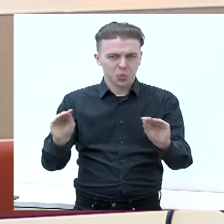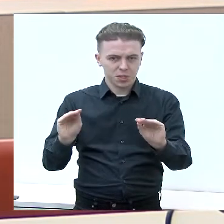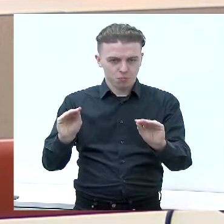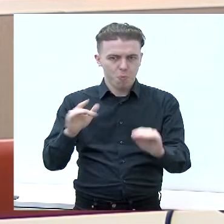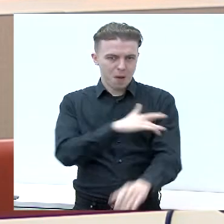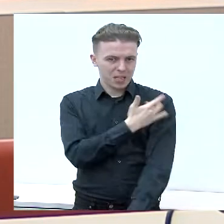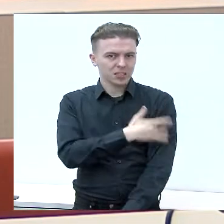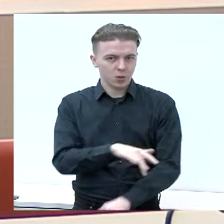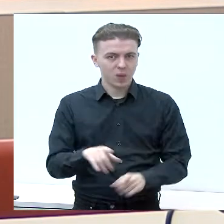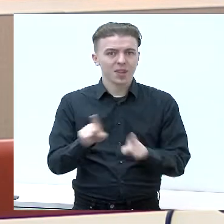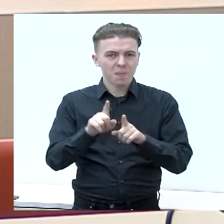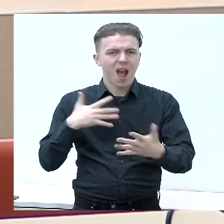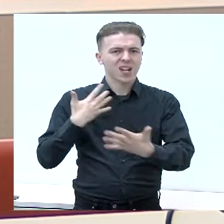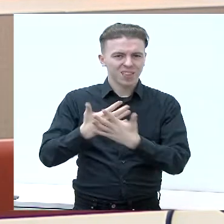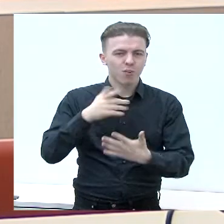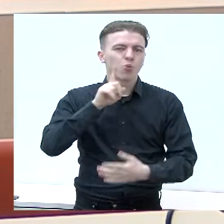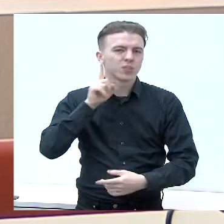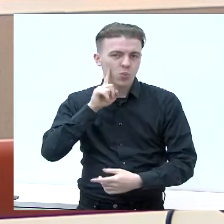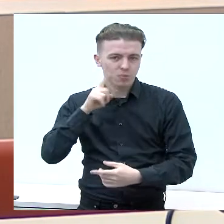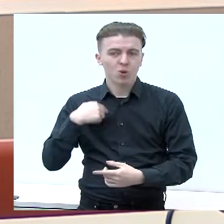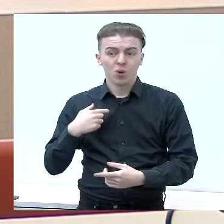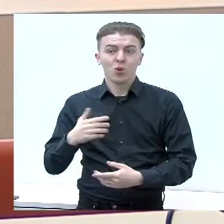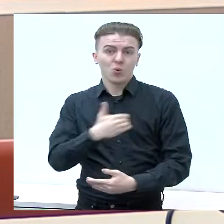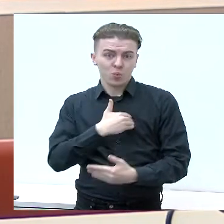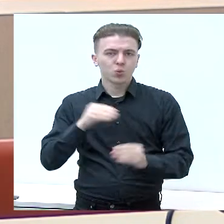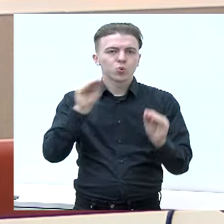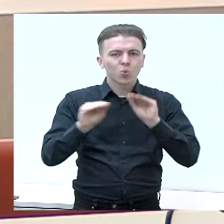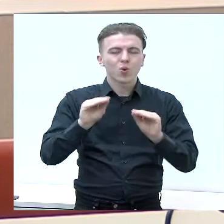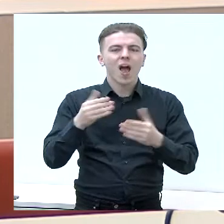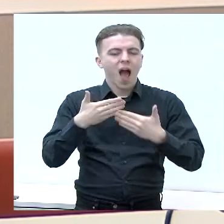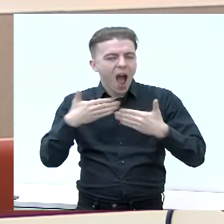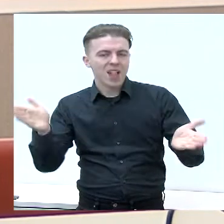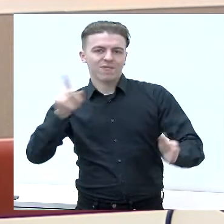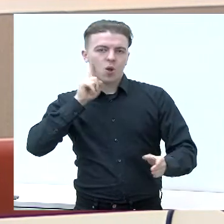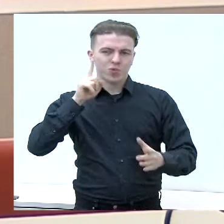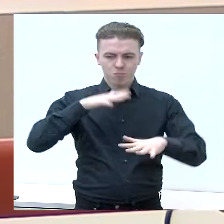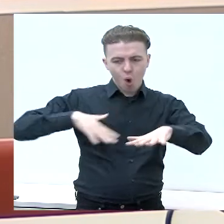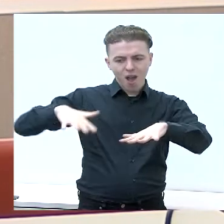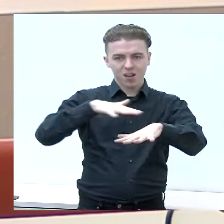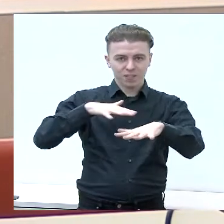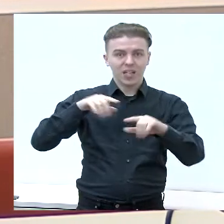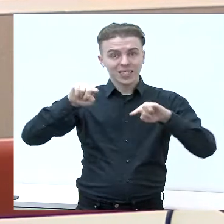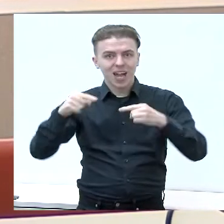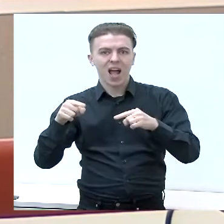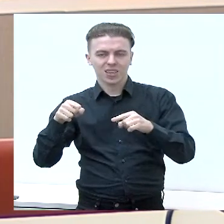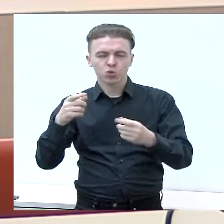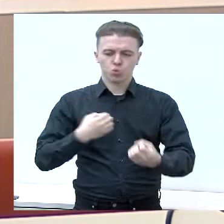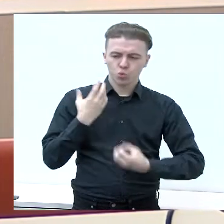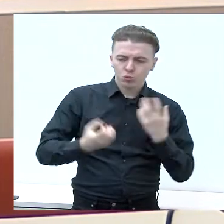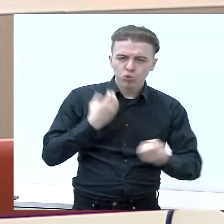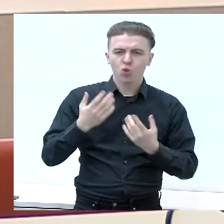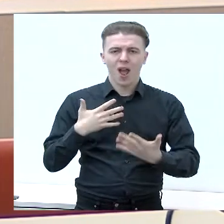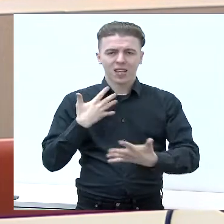Taip pat yra aktyvusiai jaunimų, kuriuo norėtume įkurti atvirą jaunimų erdvę ir skatinti įmonės skūrybiškumą,